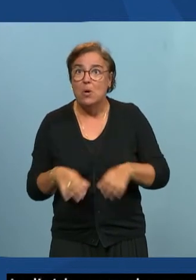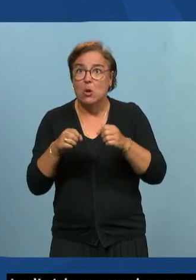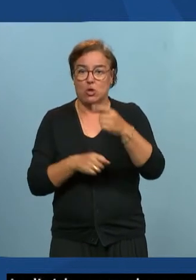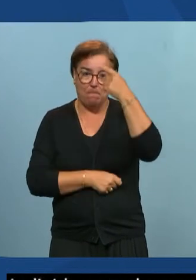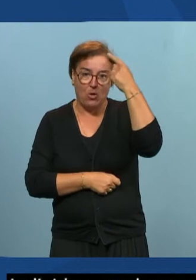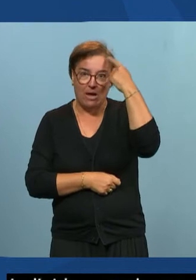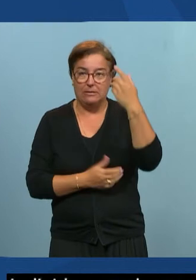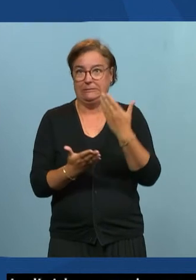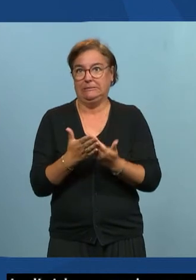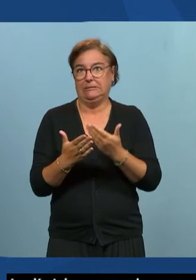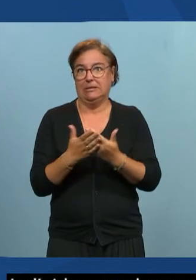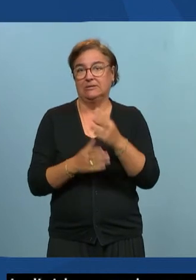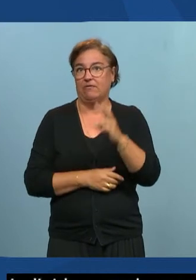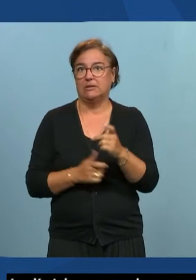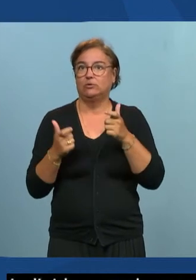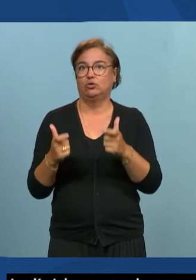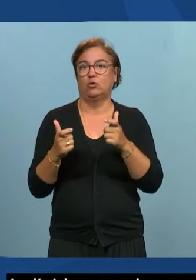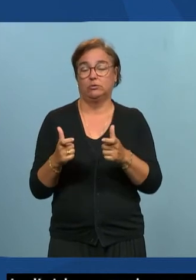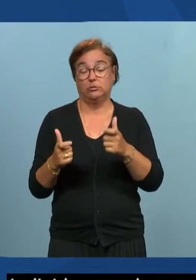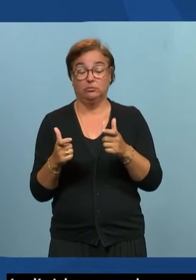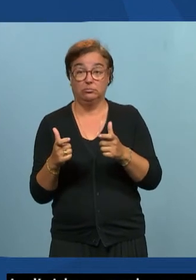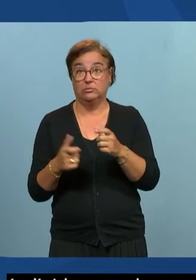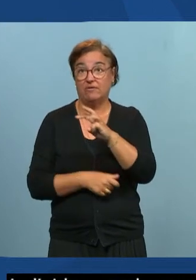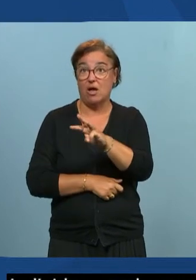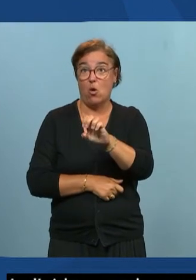opportunités du web de pouvoir faire ça.